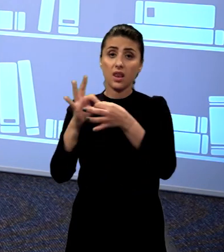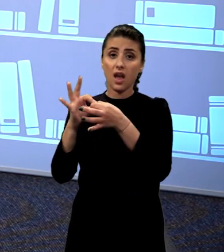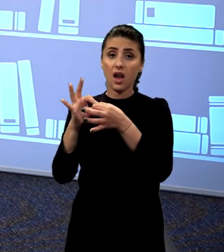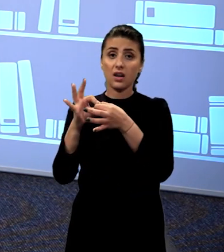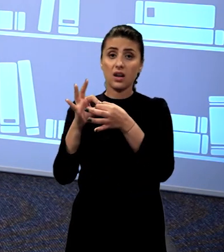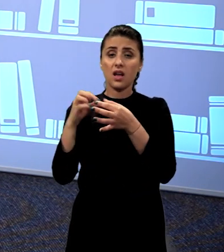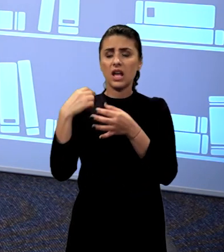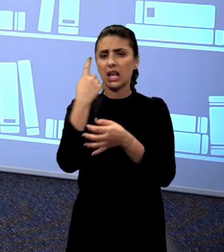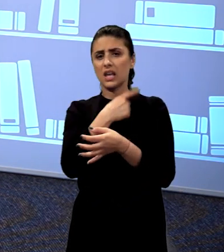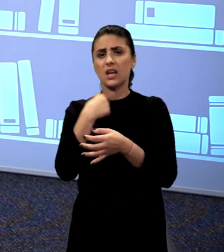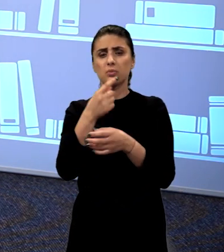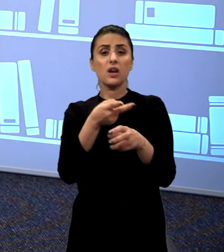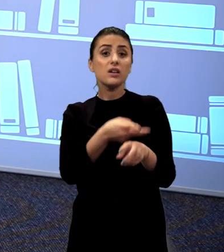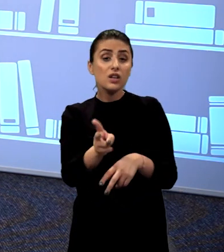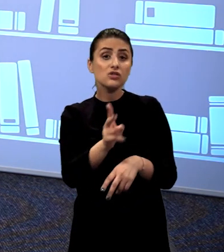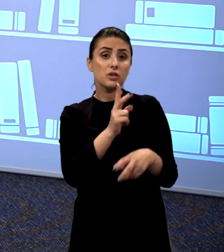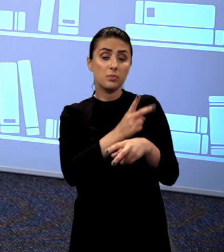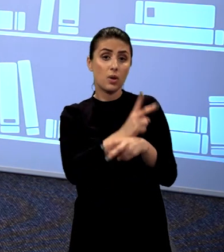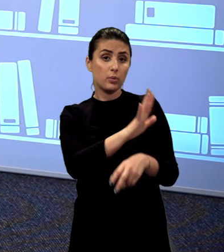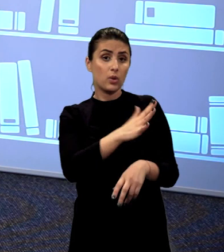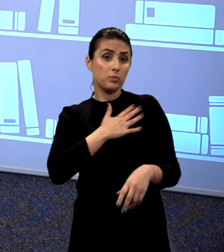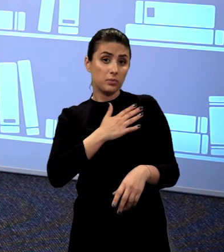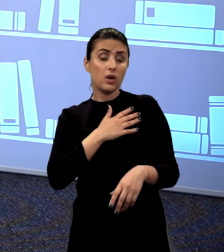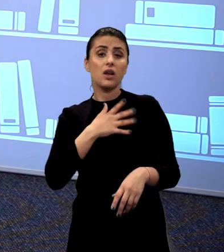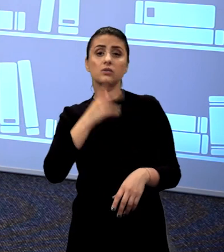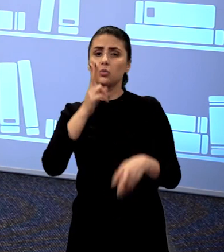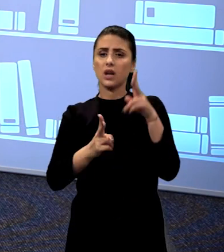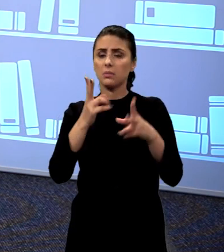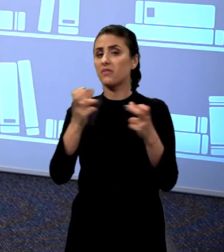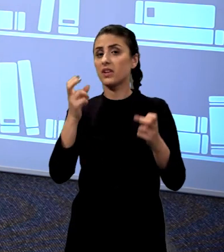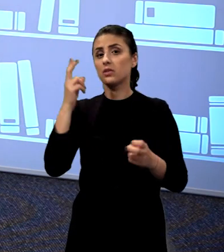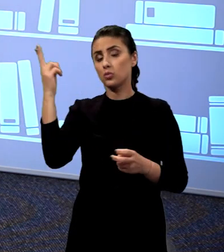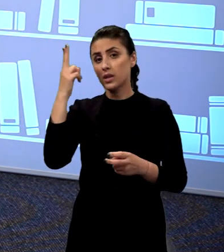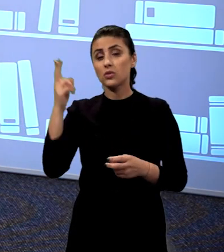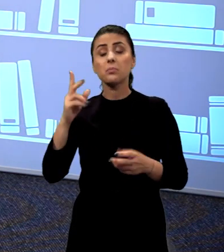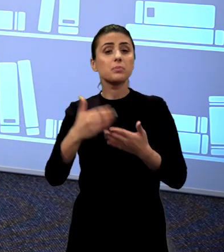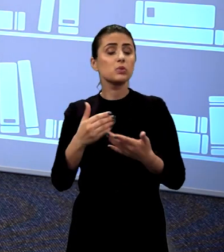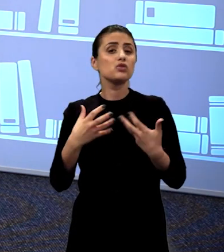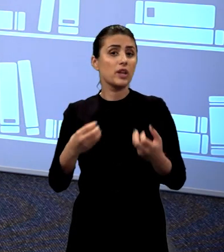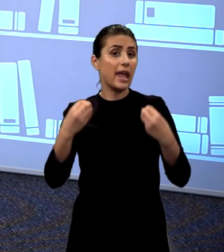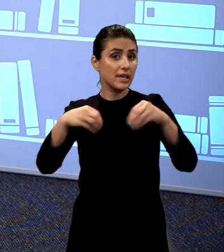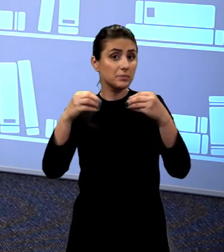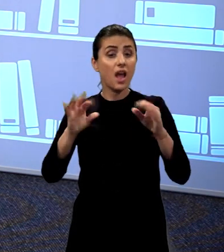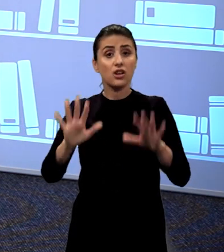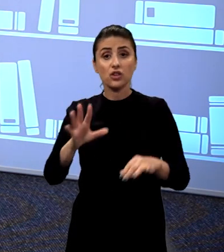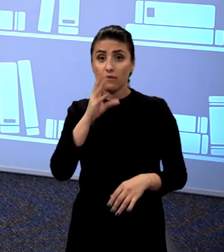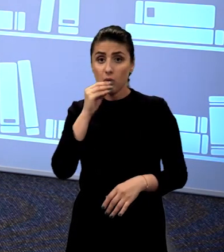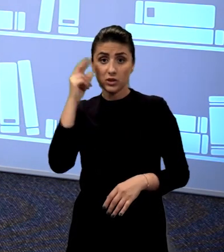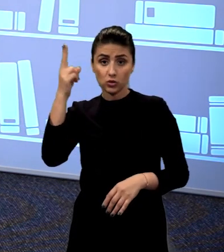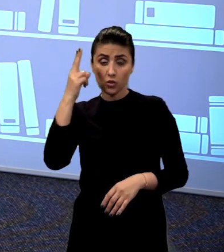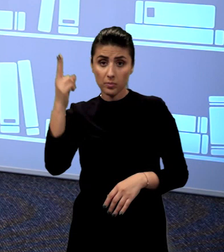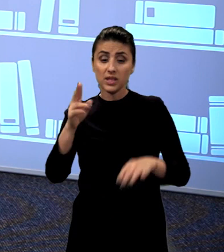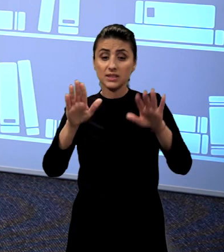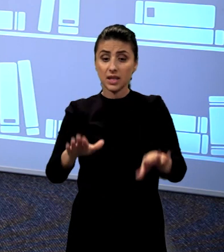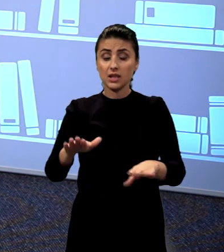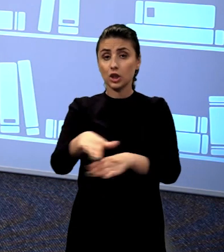ușuratic rana poporului meu. E un tratament fără Dumnezeu, de aceea vine invitația următoare, așa vorbește Domnul, stați